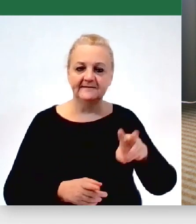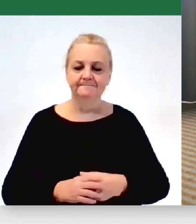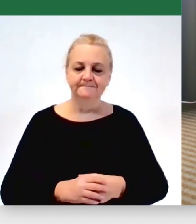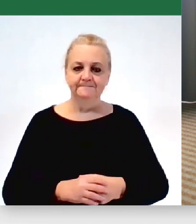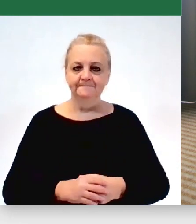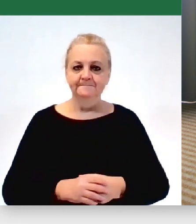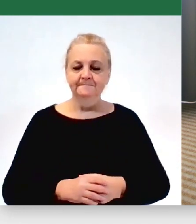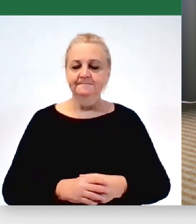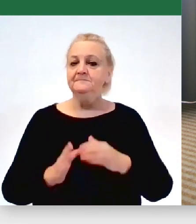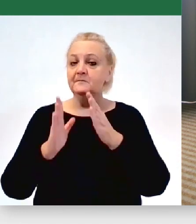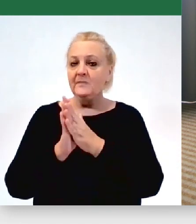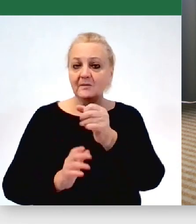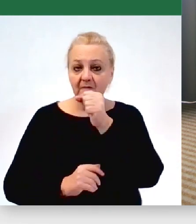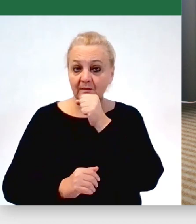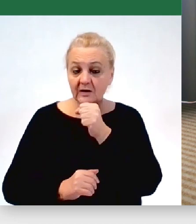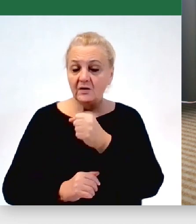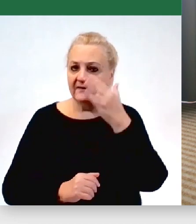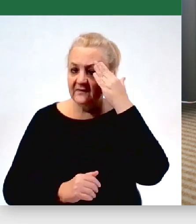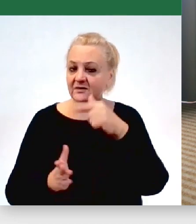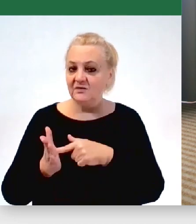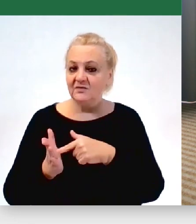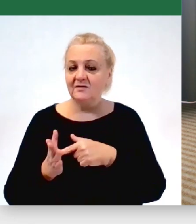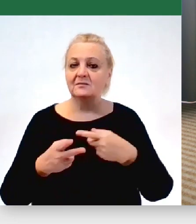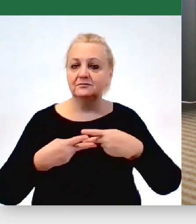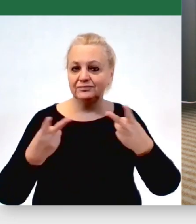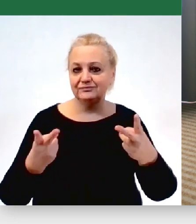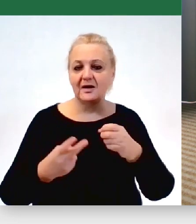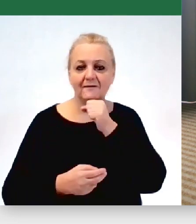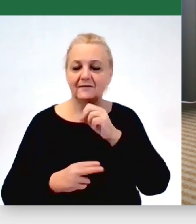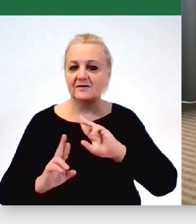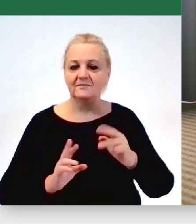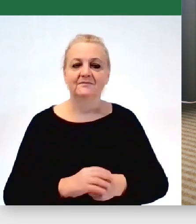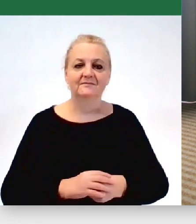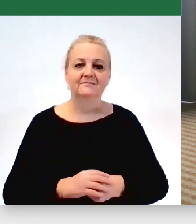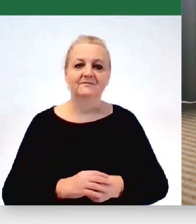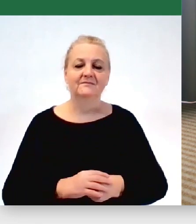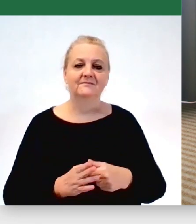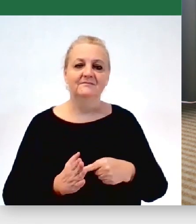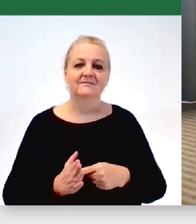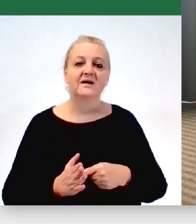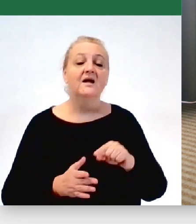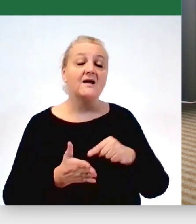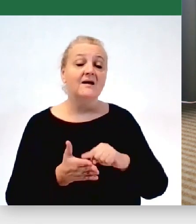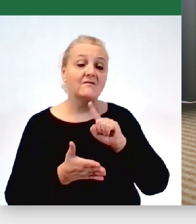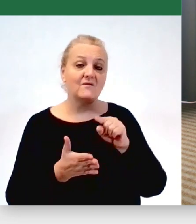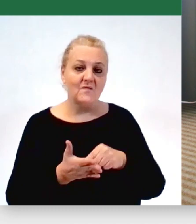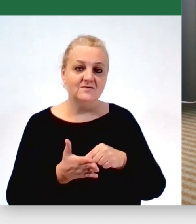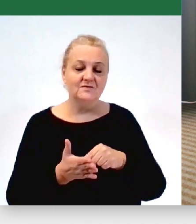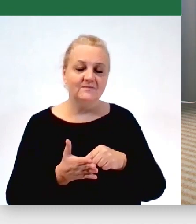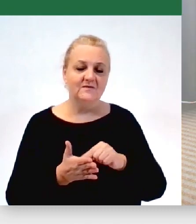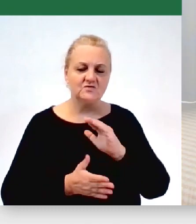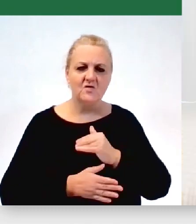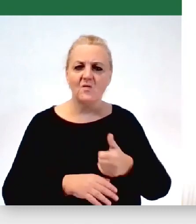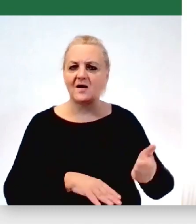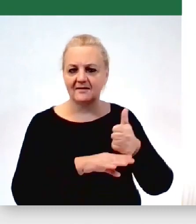Tylko prosiła do mikrofonu, wiesz, bo to idzie transmisja, więc żeby było Przemysław Radwan, Fundacja Szkoła Liderów. Ja właśnie nie będę